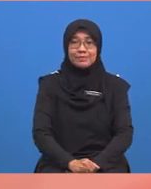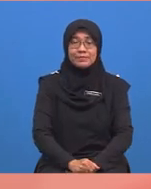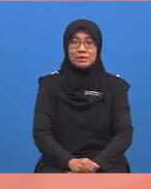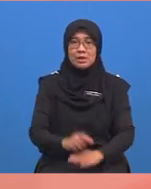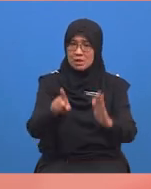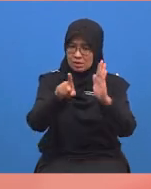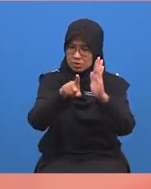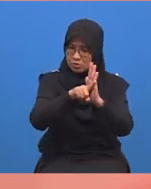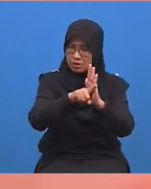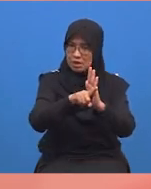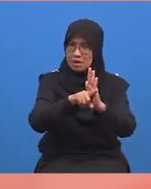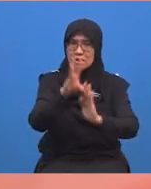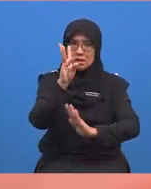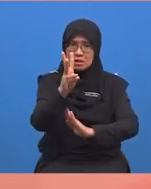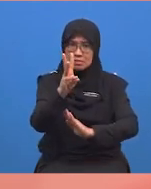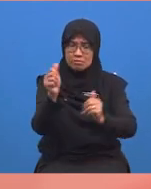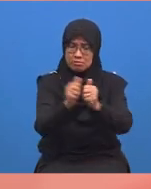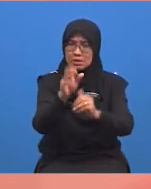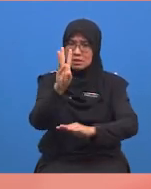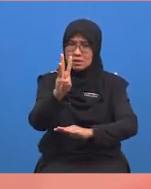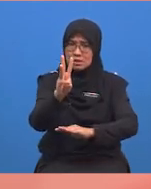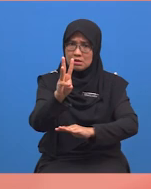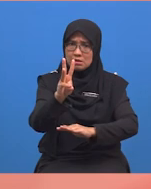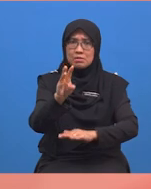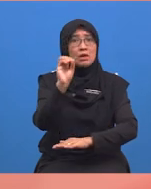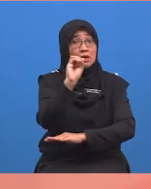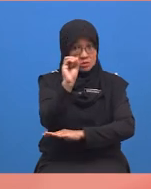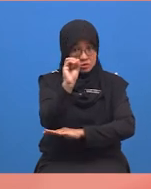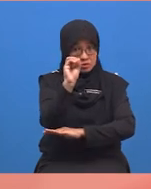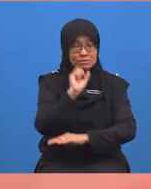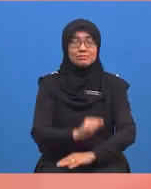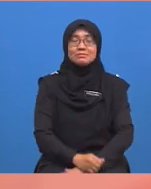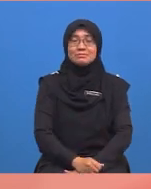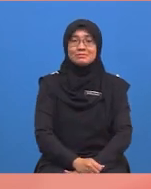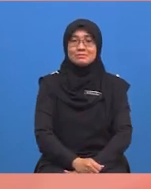Tolakkan enam dengan enam dan bakinya adalah sifar.